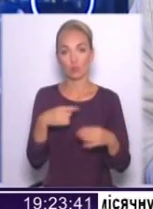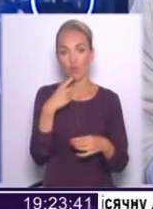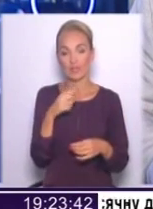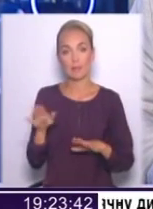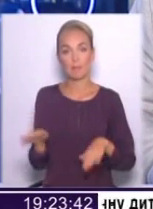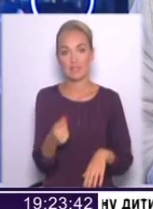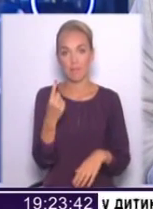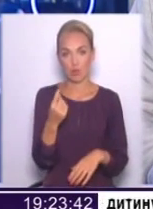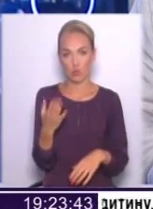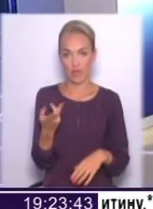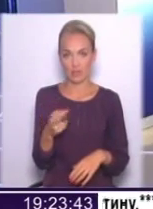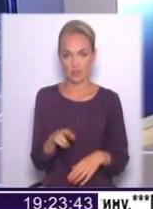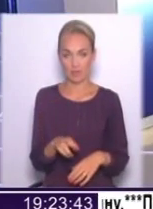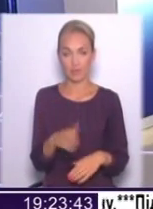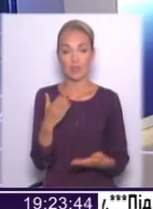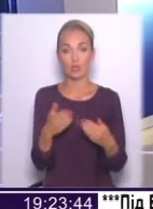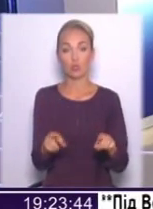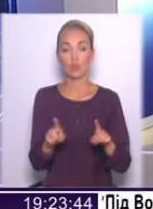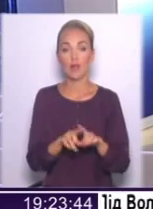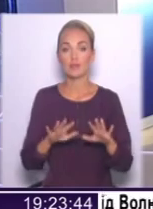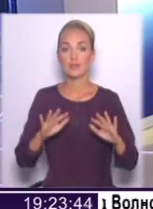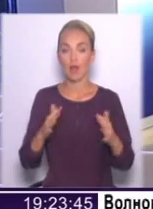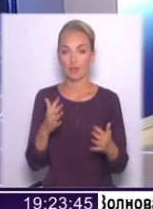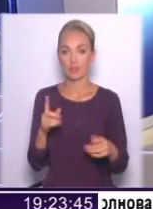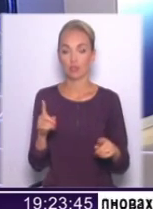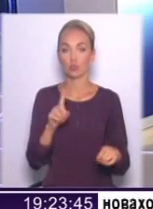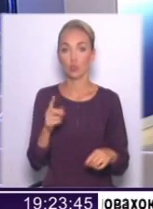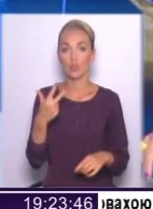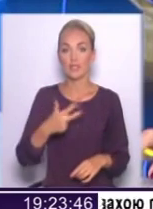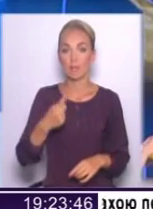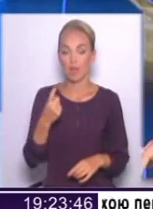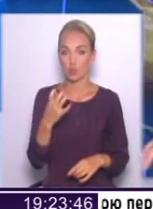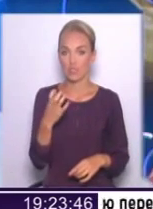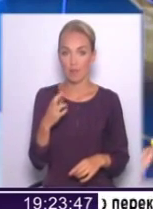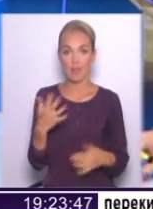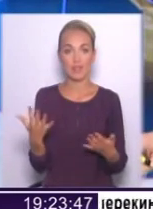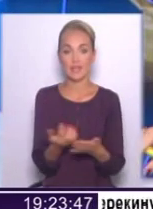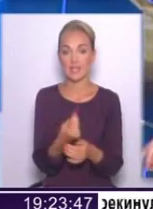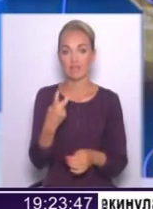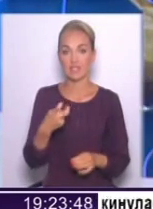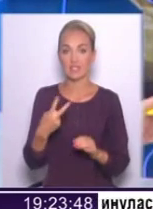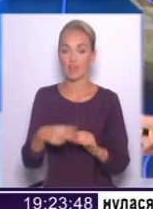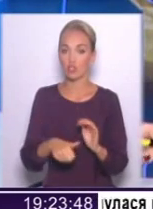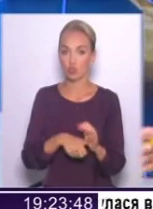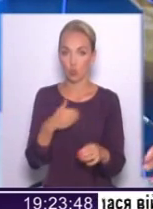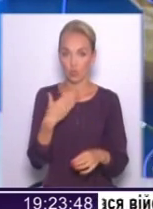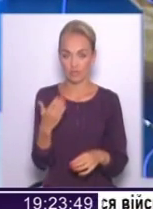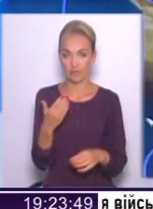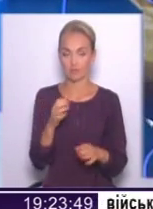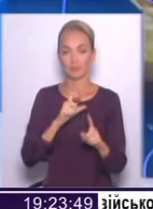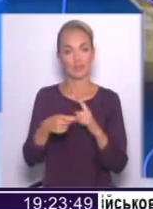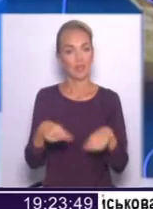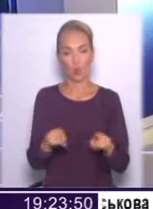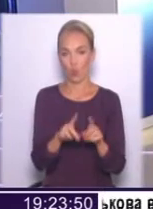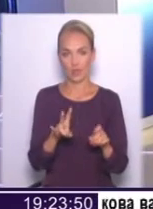після першого вересня. Якщо так станеться, що 31 серпня не знайдеться 226 голосів, яка далі процедура?